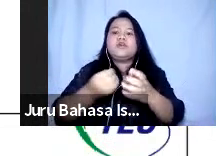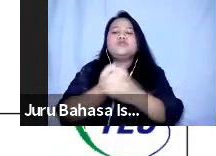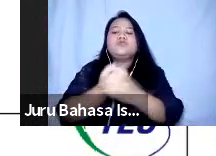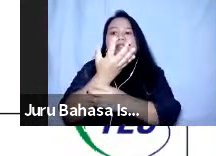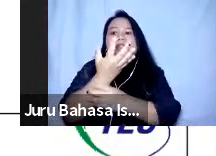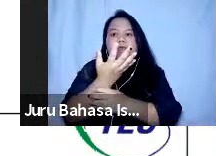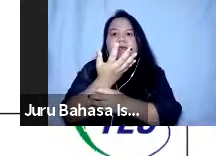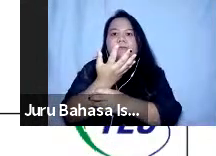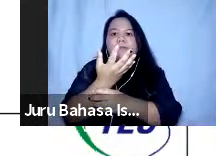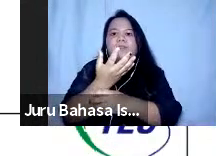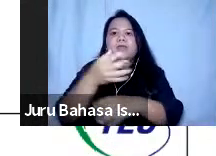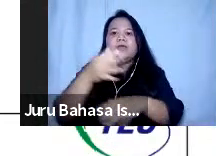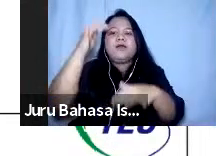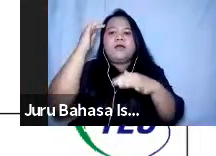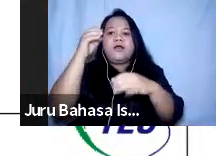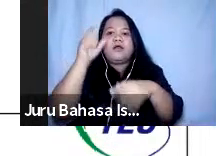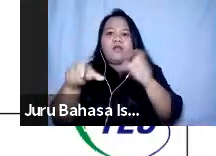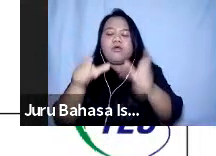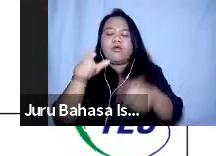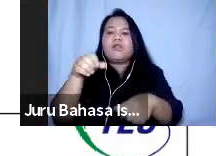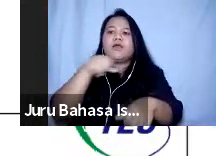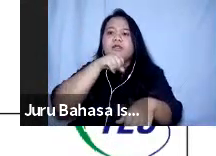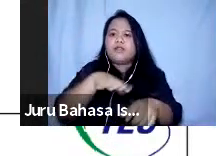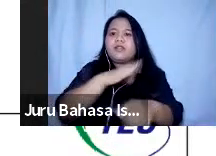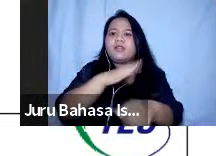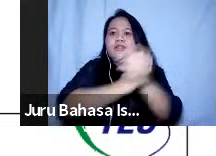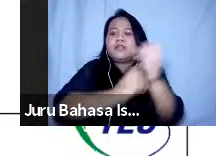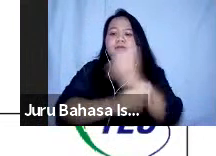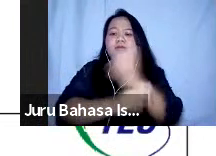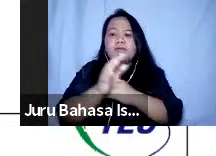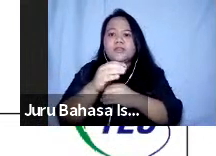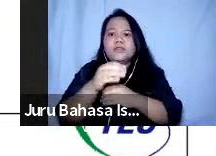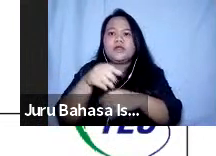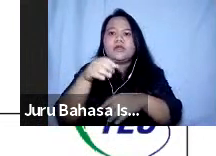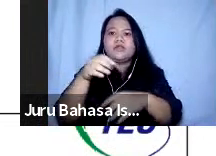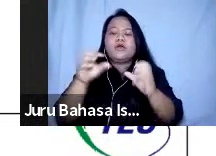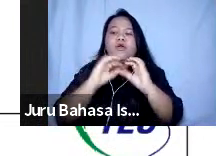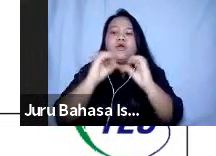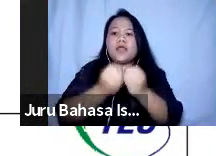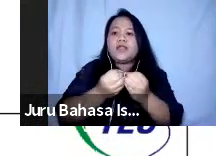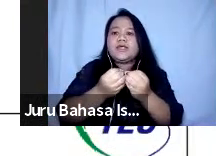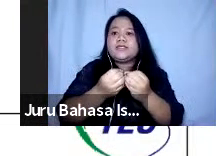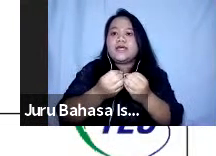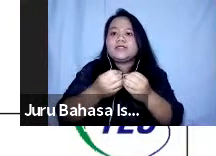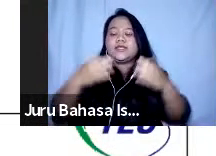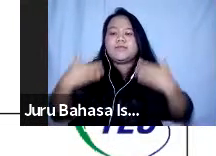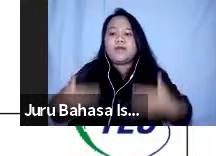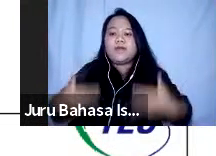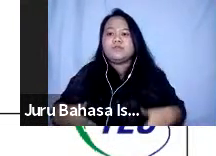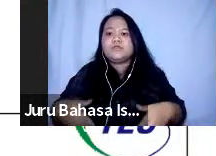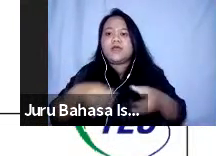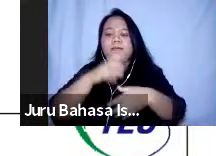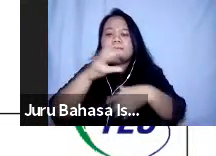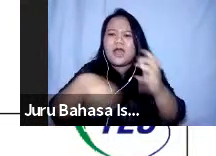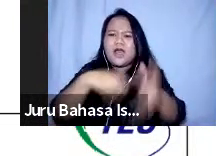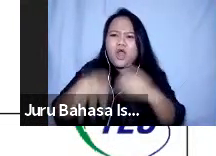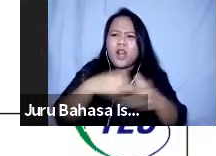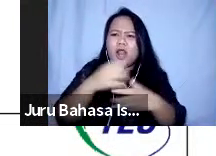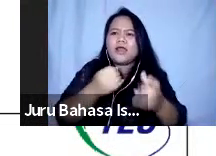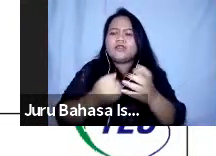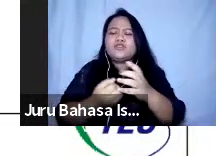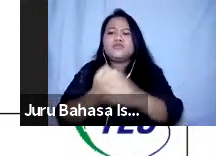berharap bahwa organisasi kemanusiaan dapat mengelola sumber daya dengan cara mendorong penerapan